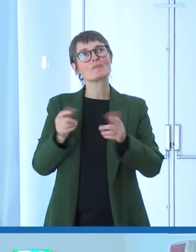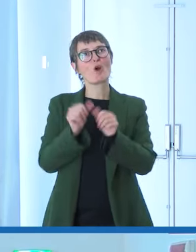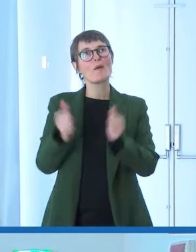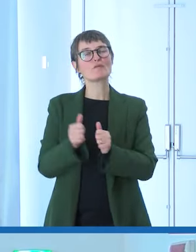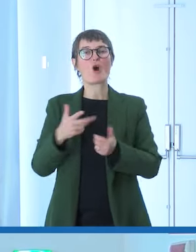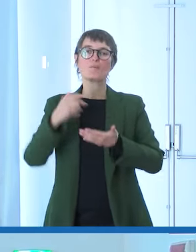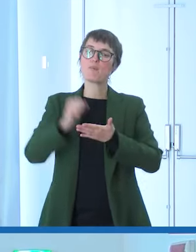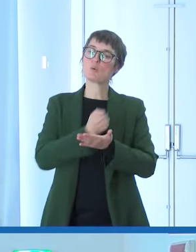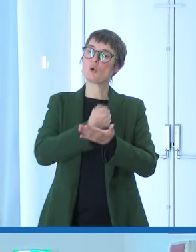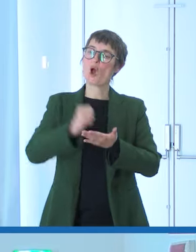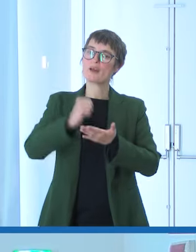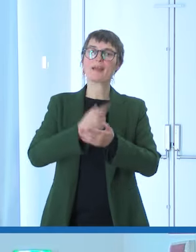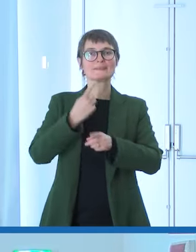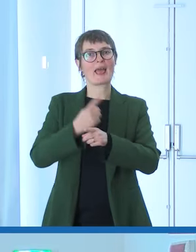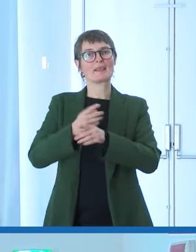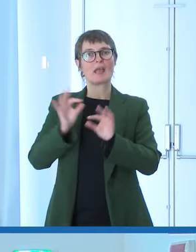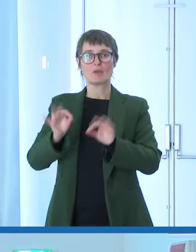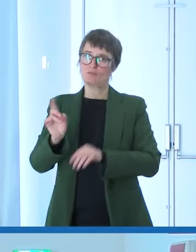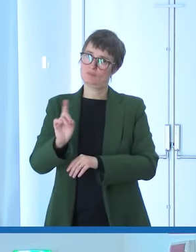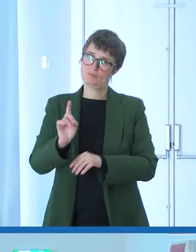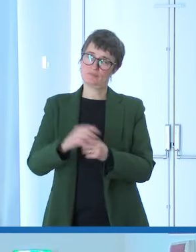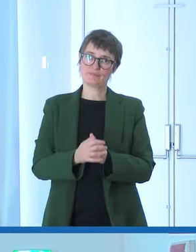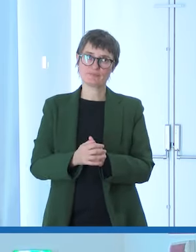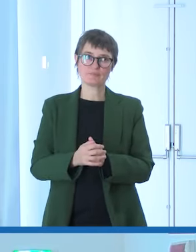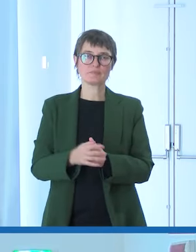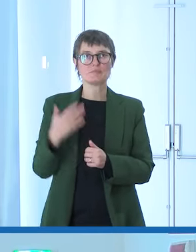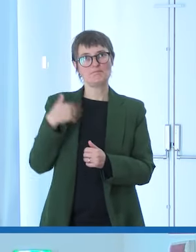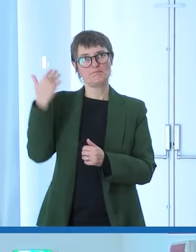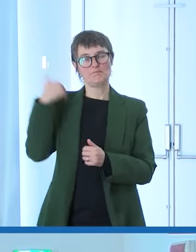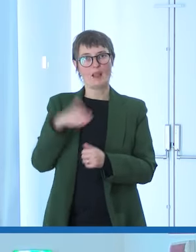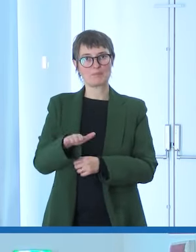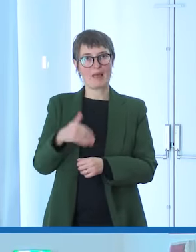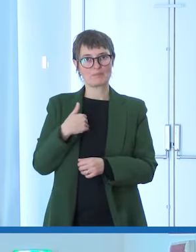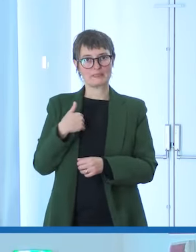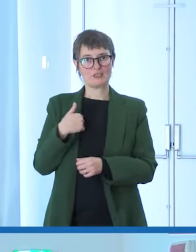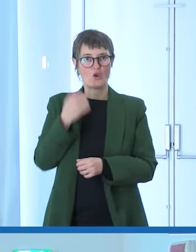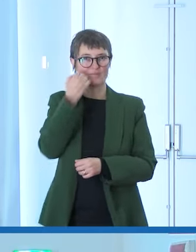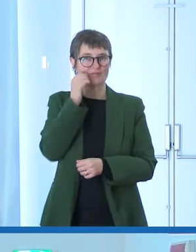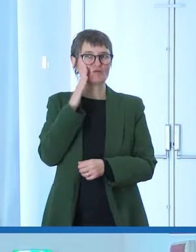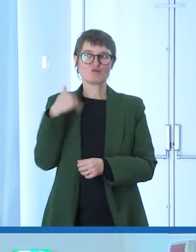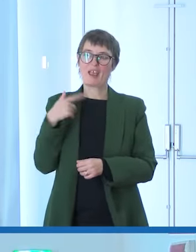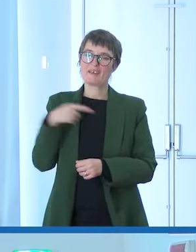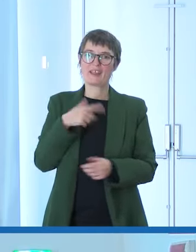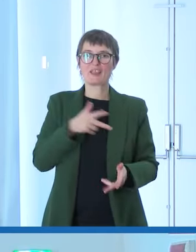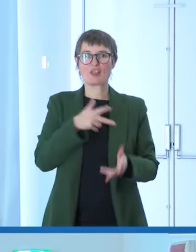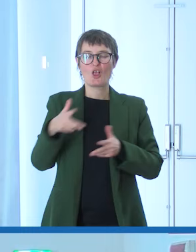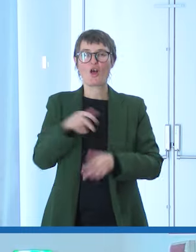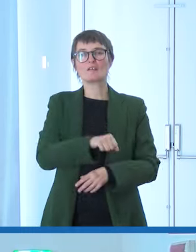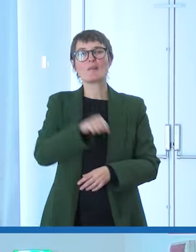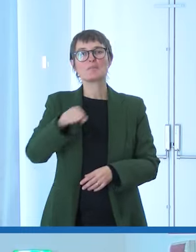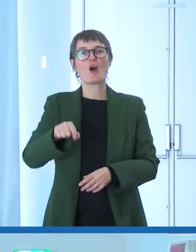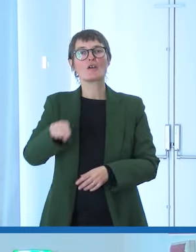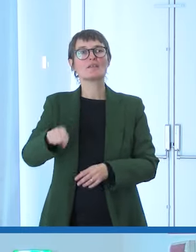da bambino partecipai, perché i miei genitori mi ci portano, a una manifestazione in cui c'erano anche associazioni